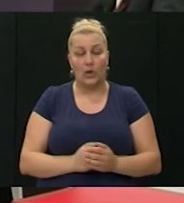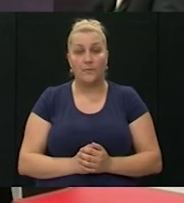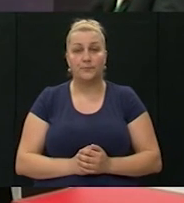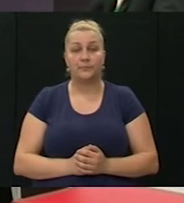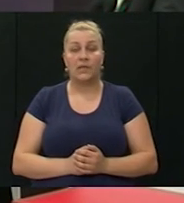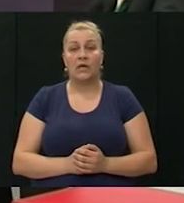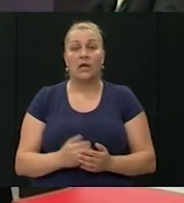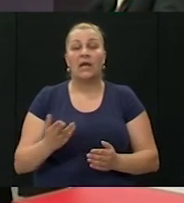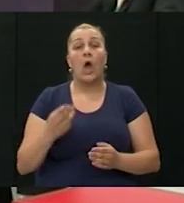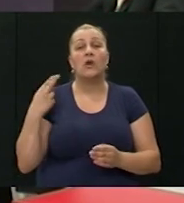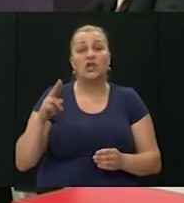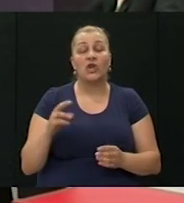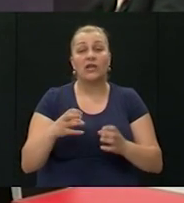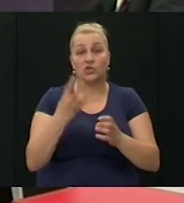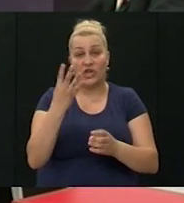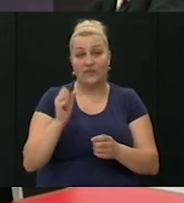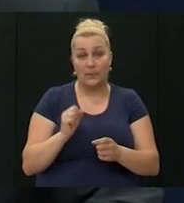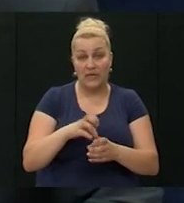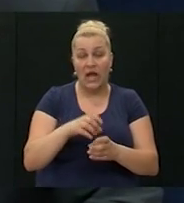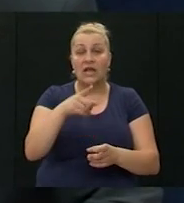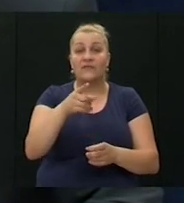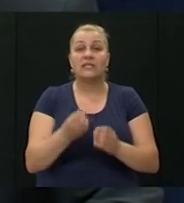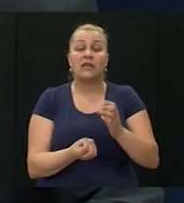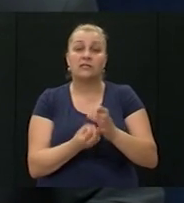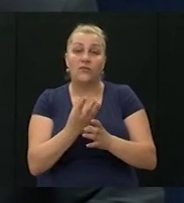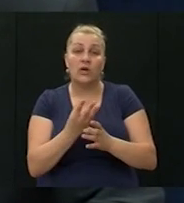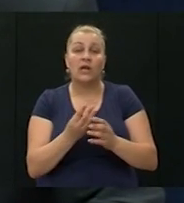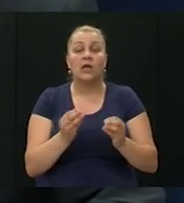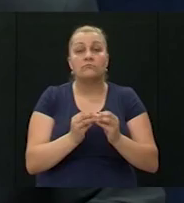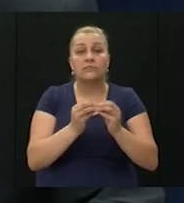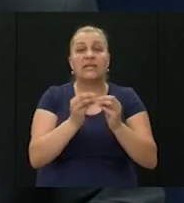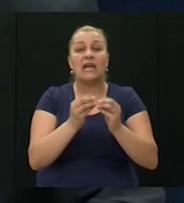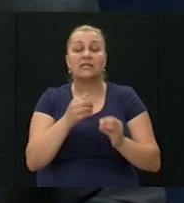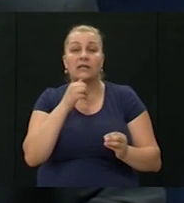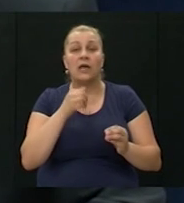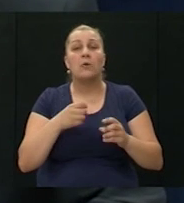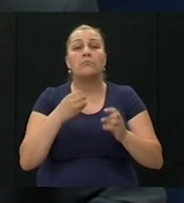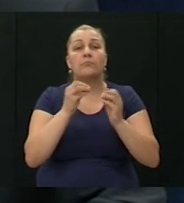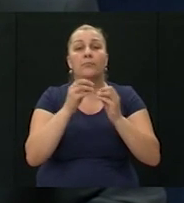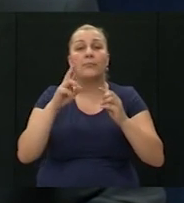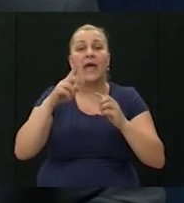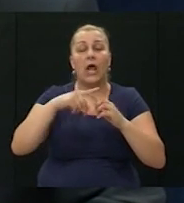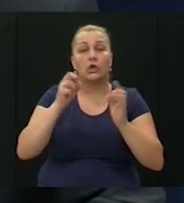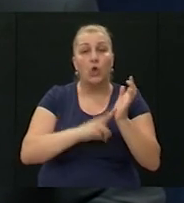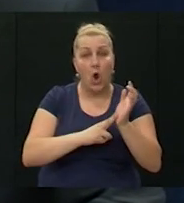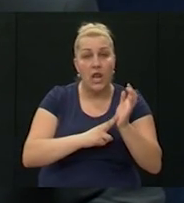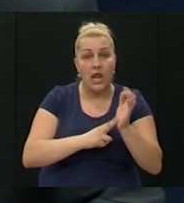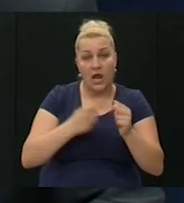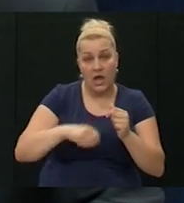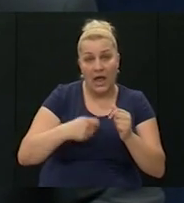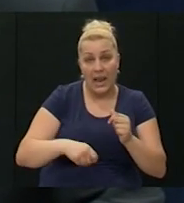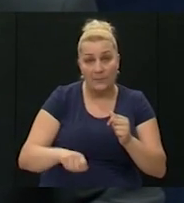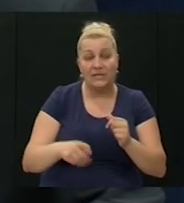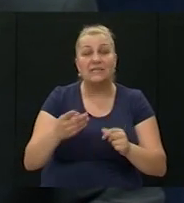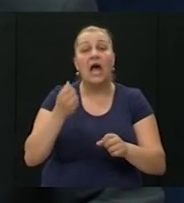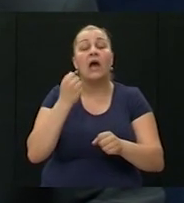načeljik stožaja 4. brigadje naložili ste genera dizajniranje i pokratanje proizvodnje betonskih elemenata za izradu skloništa i bunkera